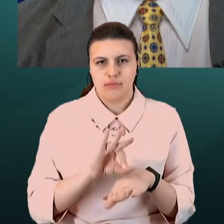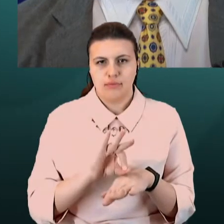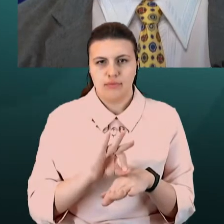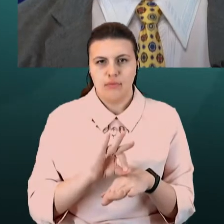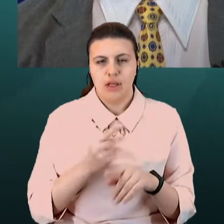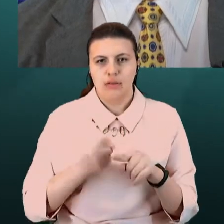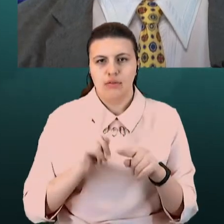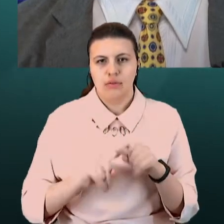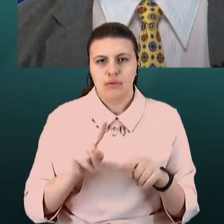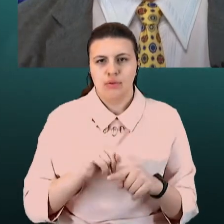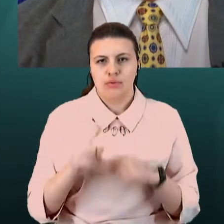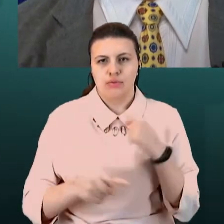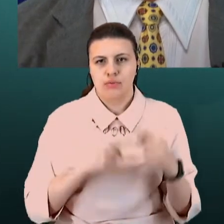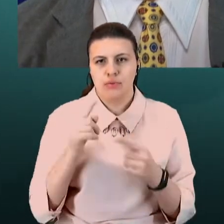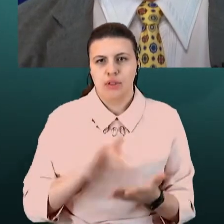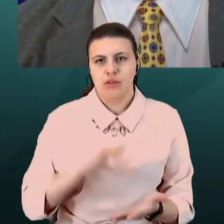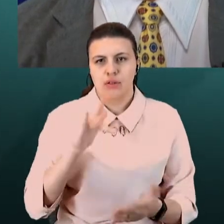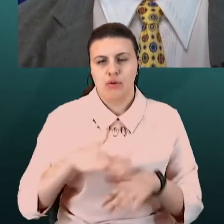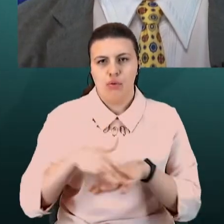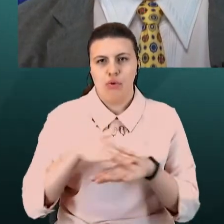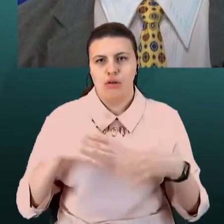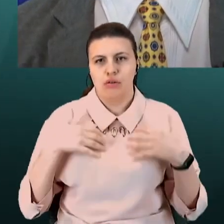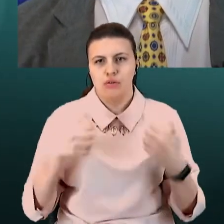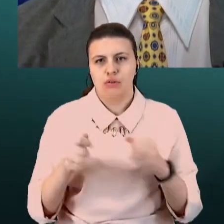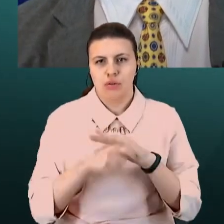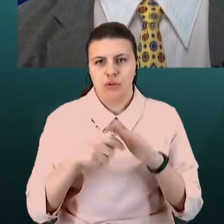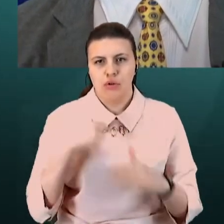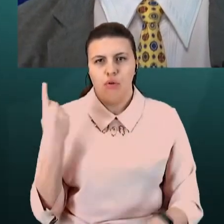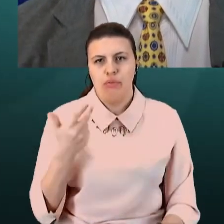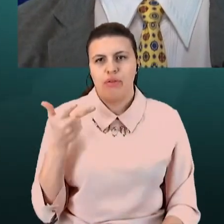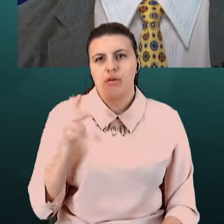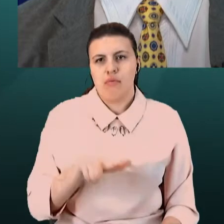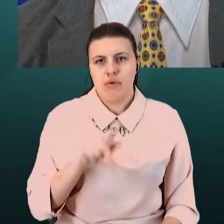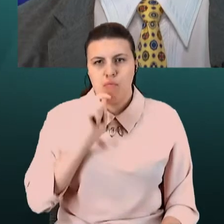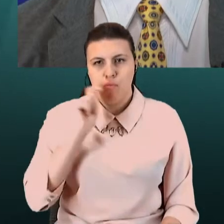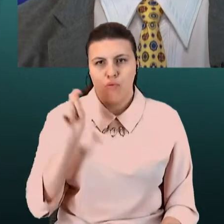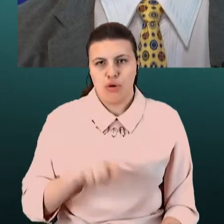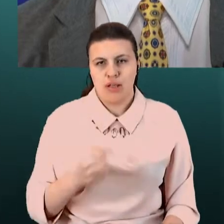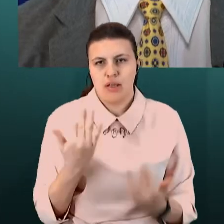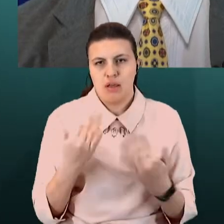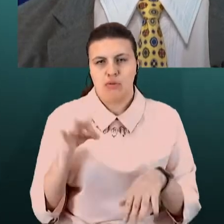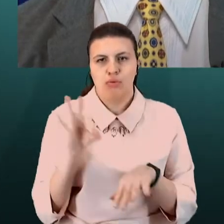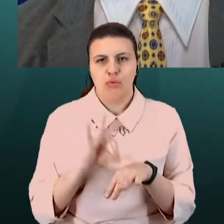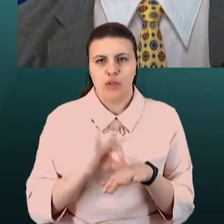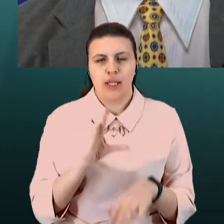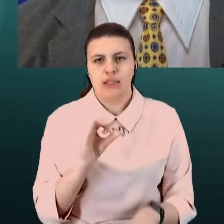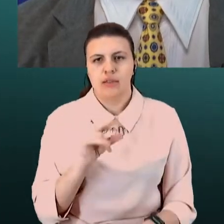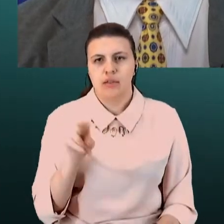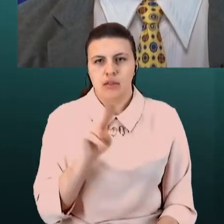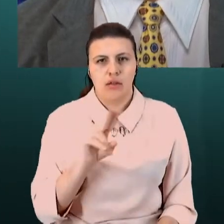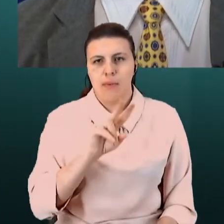наводить Центр громадського здоров'я, Донецька область на третьому місці по Україні, за кількістю хворих на СНІ, це без врахування